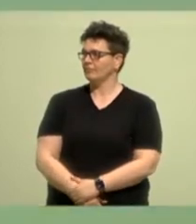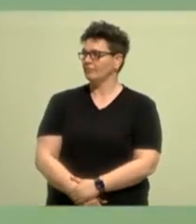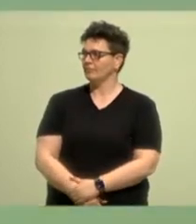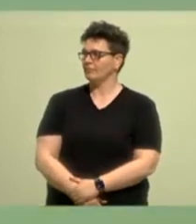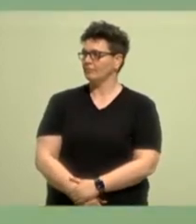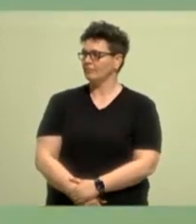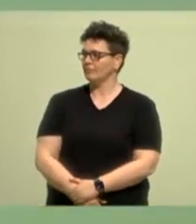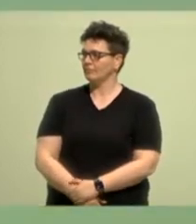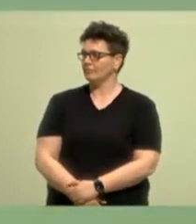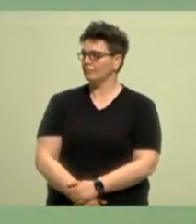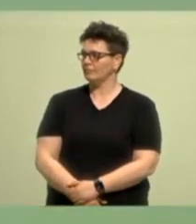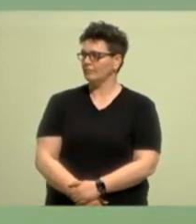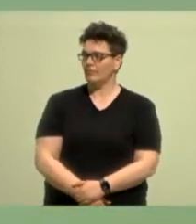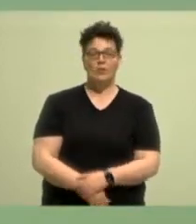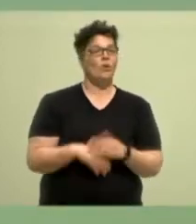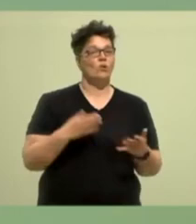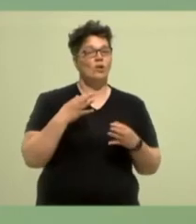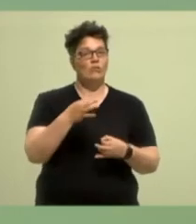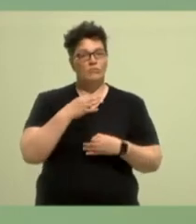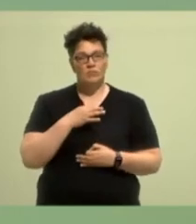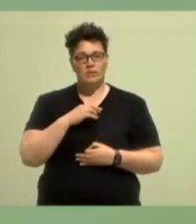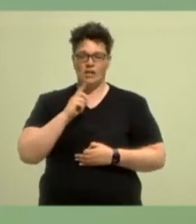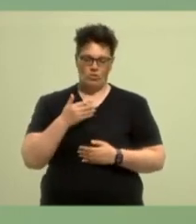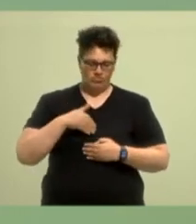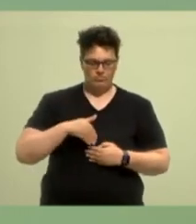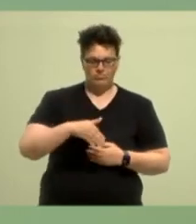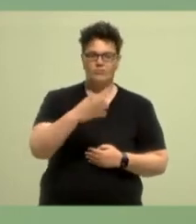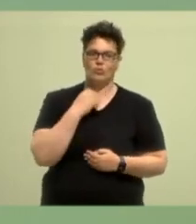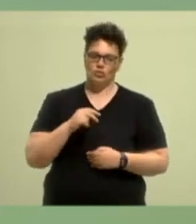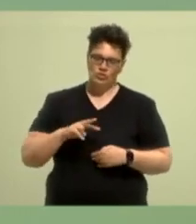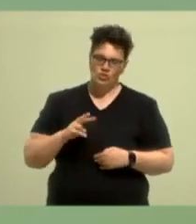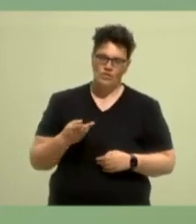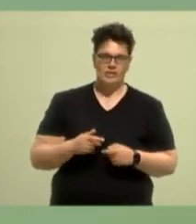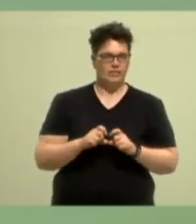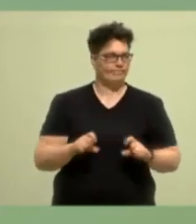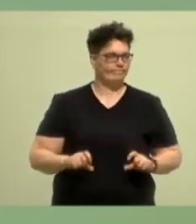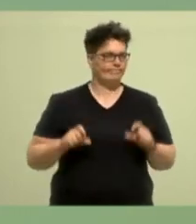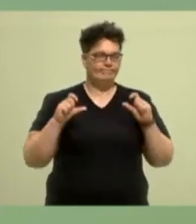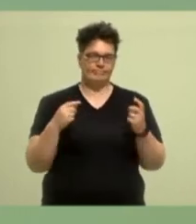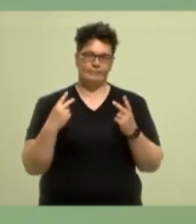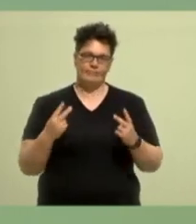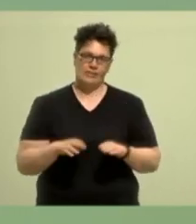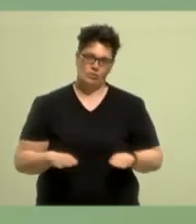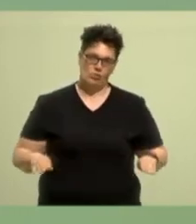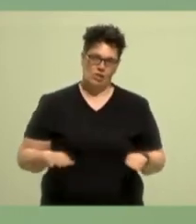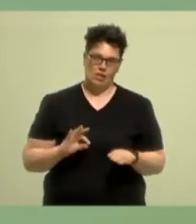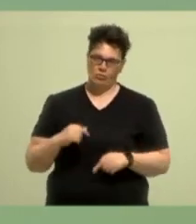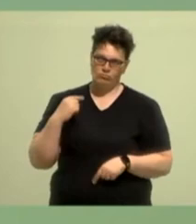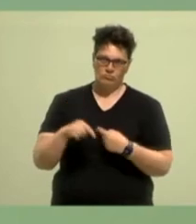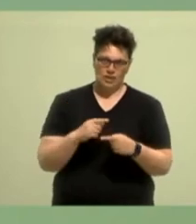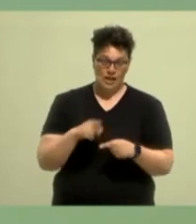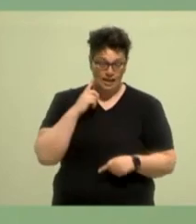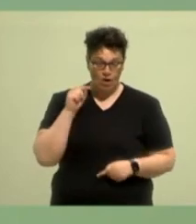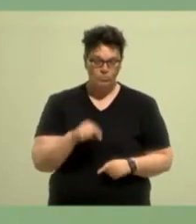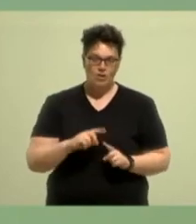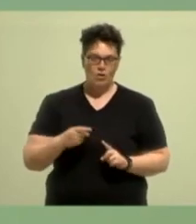Und es gibt für mich einen zweiten Grundsatz, dem ich gerne folgen will in den nächsten Jahren. Und auch der war Teil, glaube ich, des Erfolgs in den letzten Jahren.